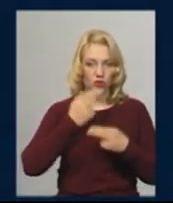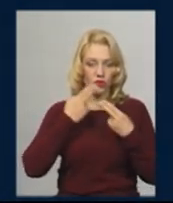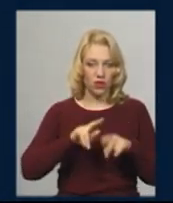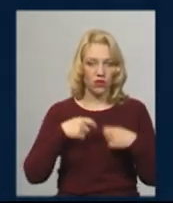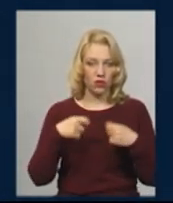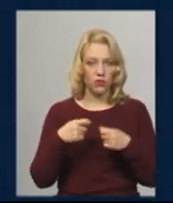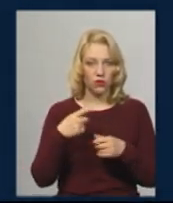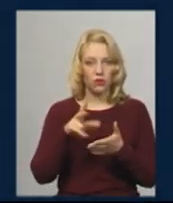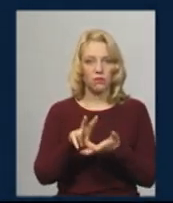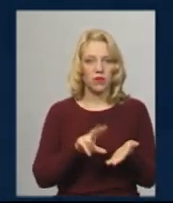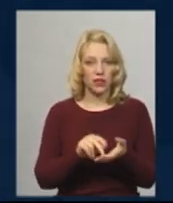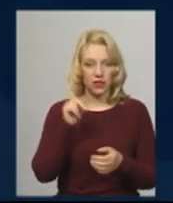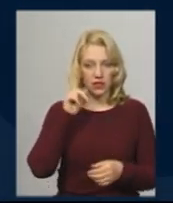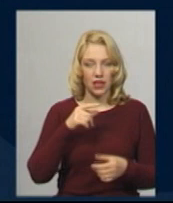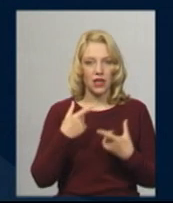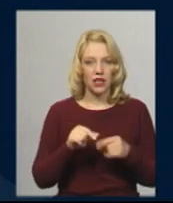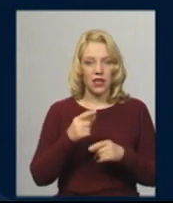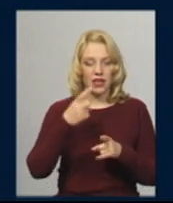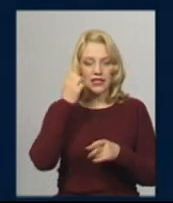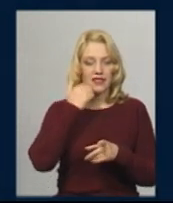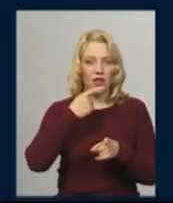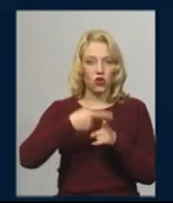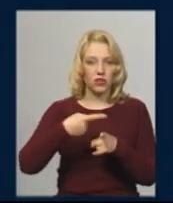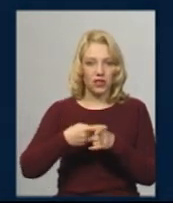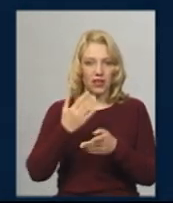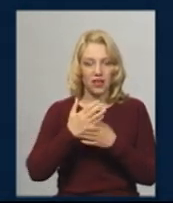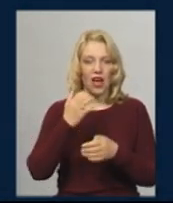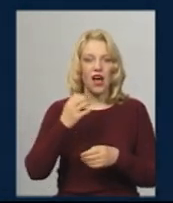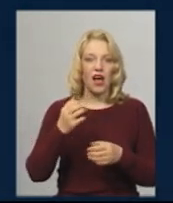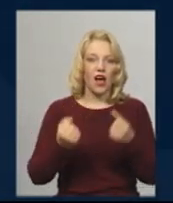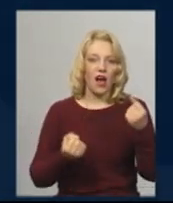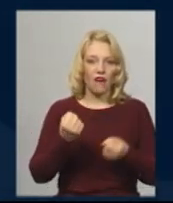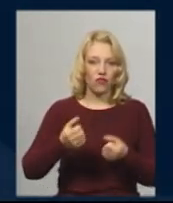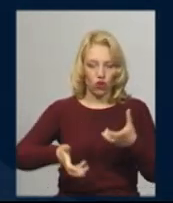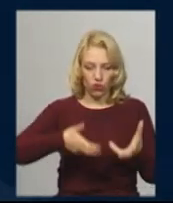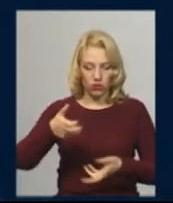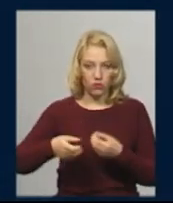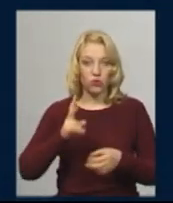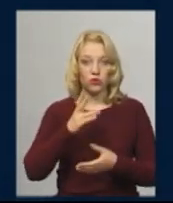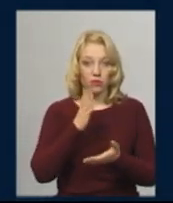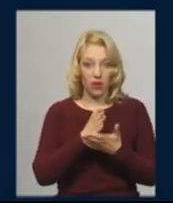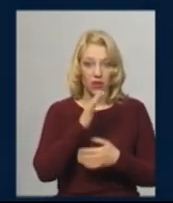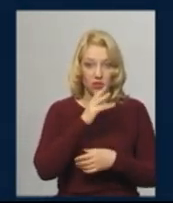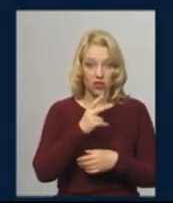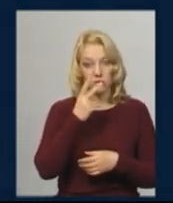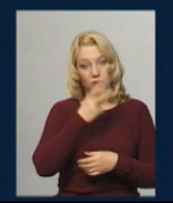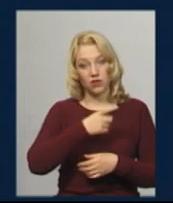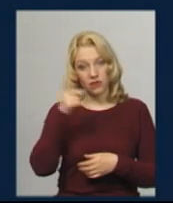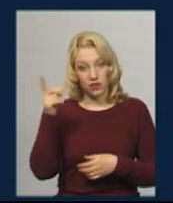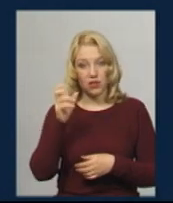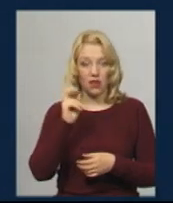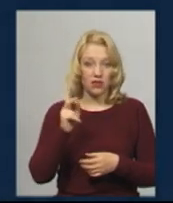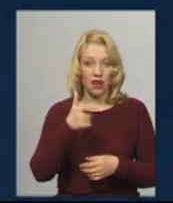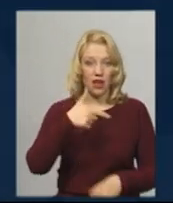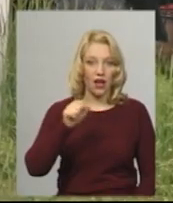Наводжу приклад. Знаєте, де на Копестинському перехресті є авторозбірка? Хто має час, поїдьте і подивіться. Як гарно стоять чотири автомарки